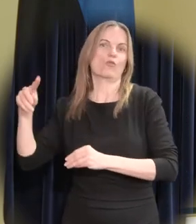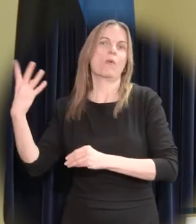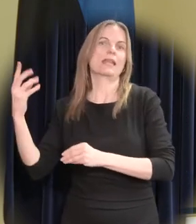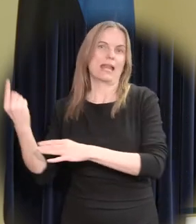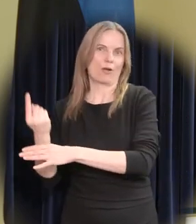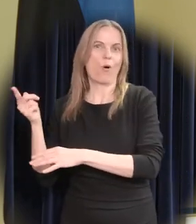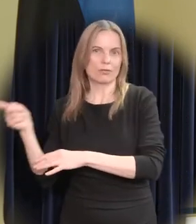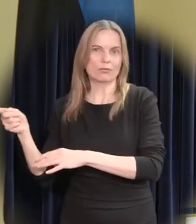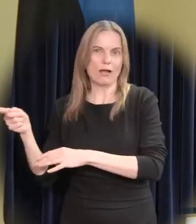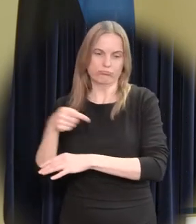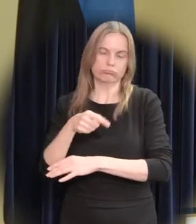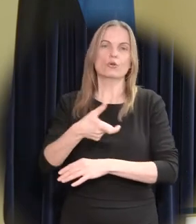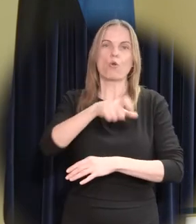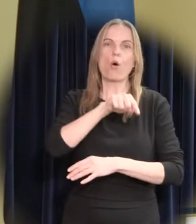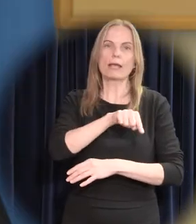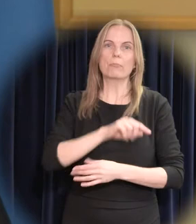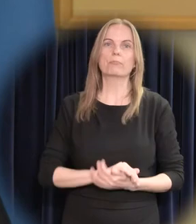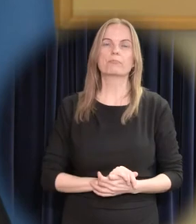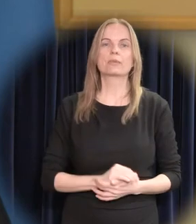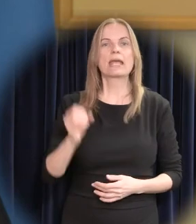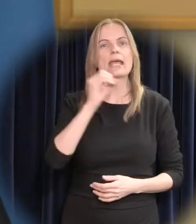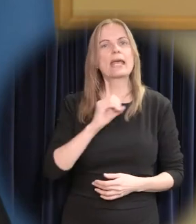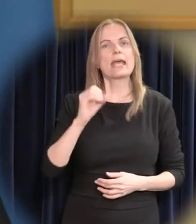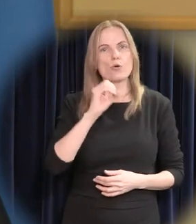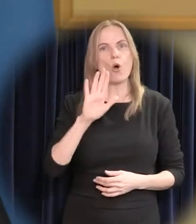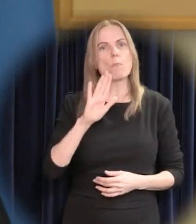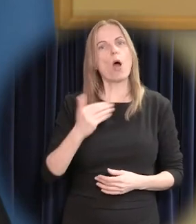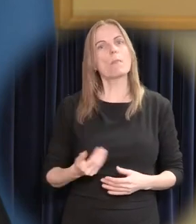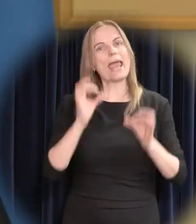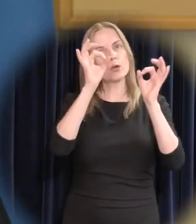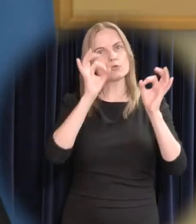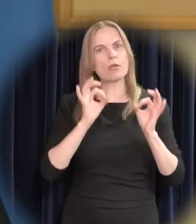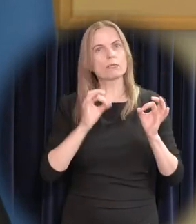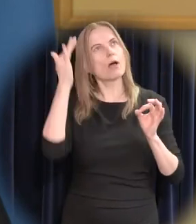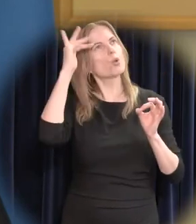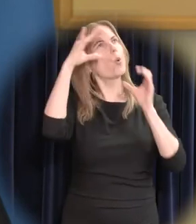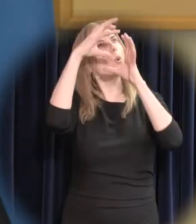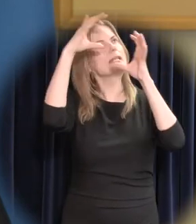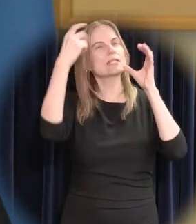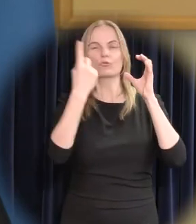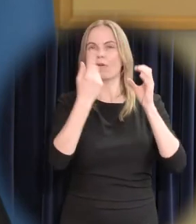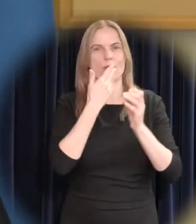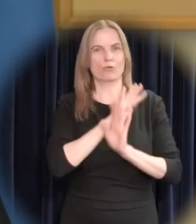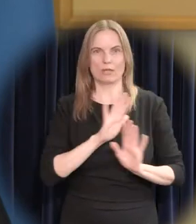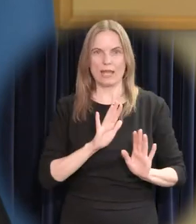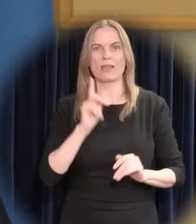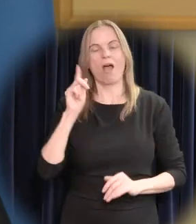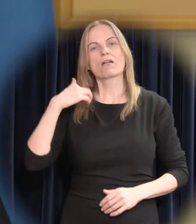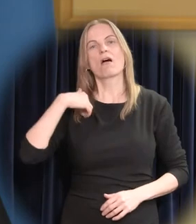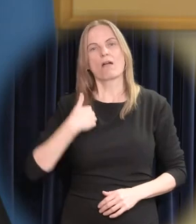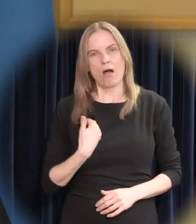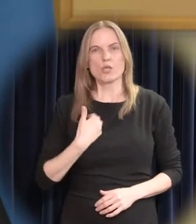Euroopalik elustandard ei ole enam unel. Ent samas peame tunnistama, et kurvastavalt paljud Eesti inimesed elavad vaesuses.